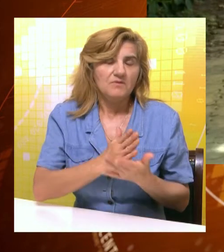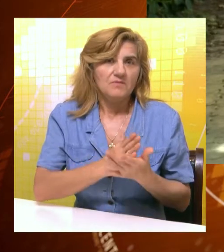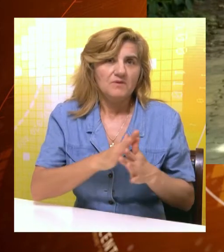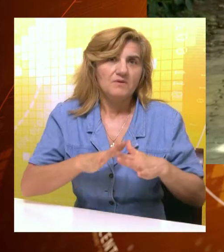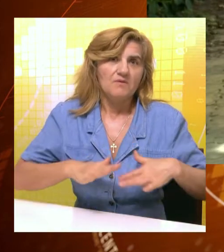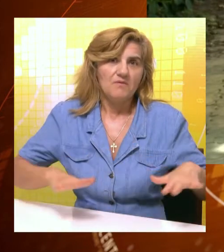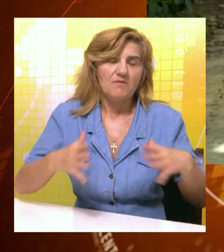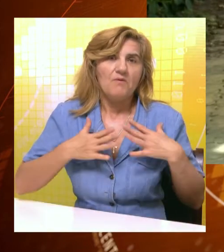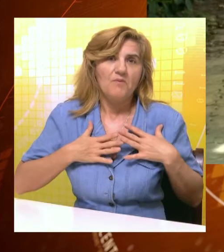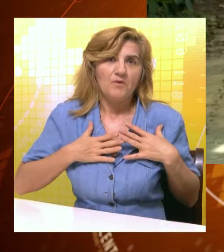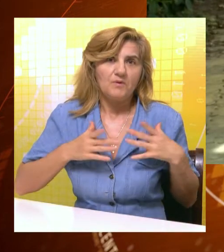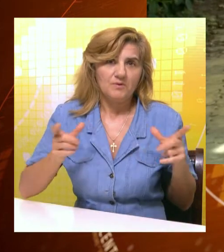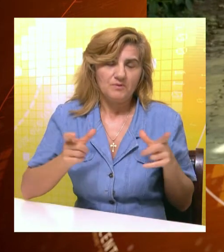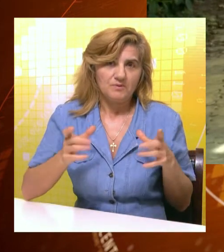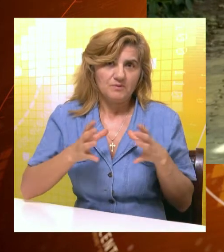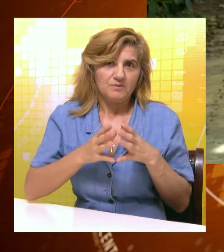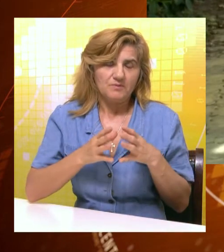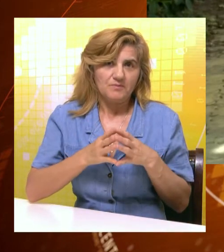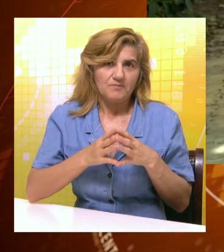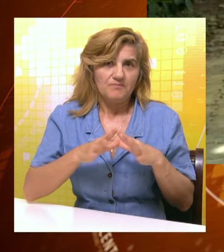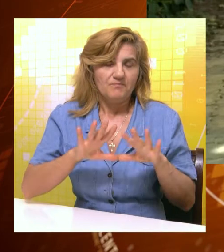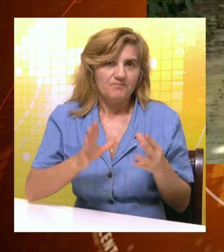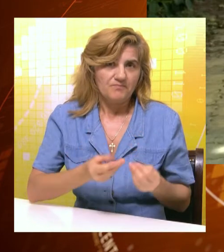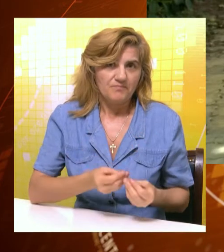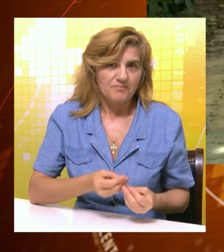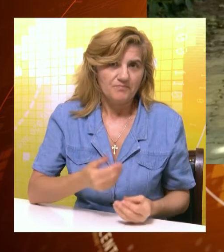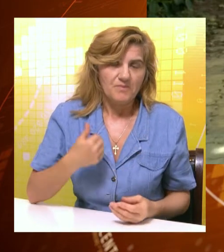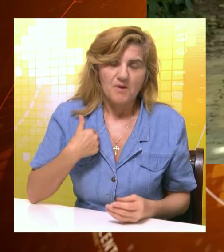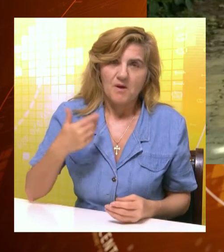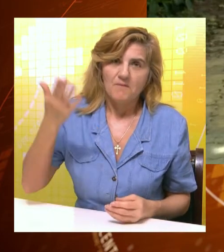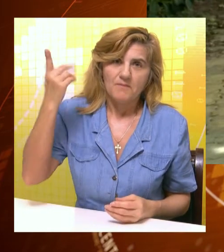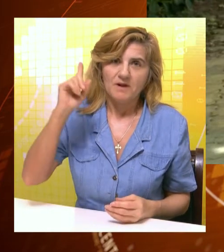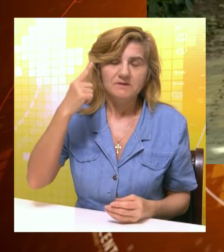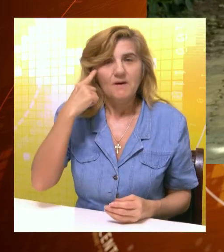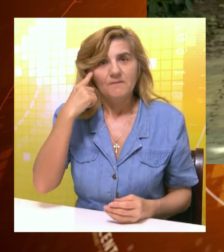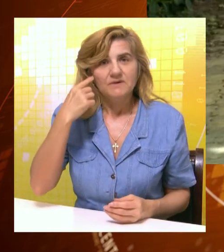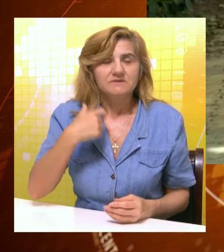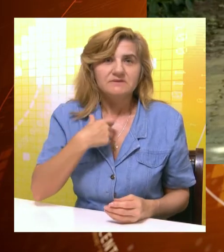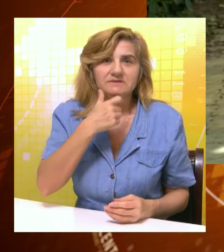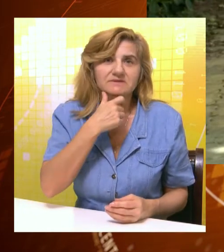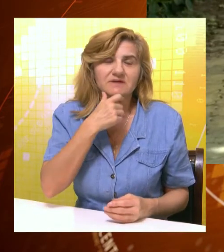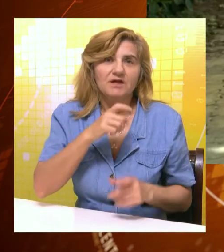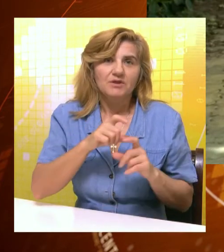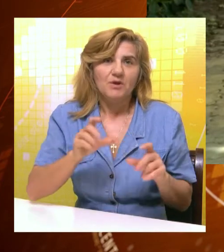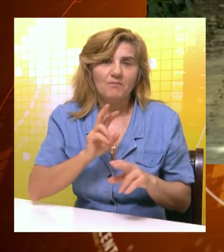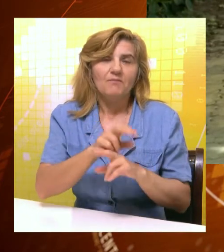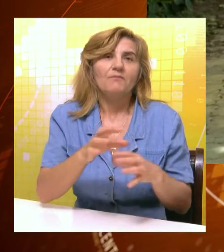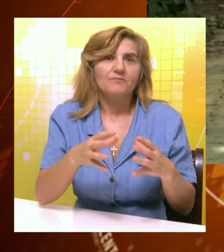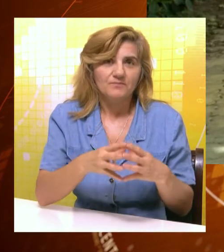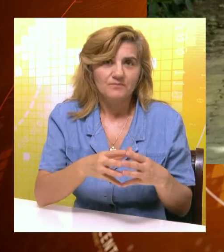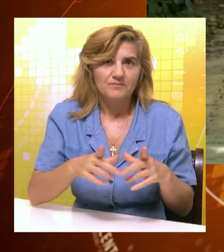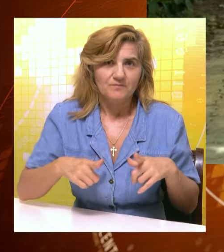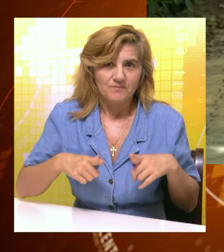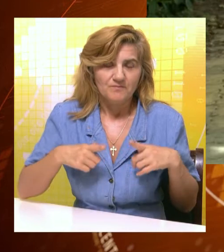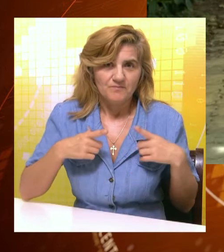svojom generacijom. Još pre toga nisam ni mislila da ću doći do doma, ali